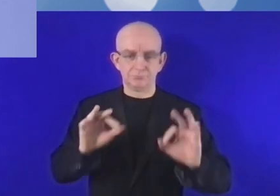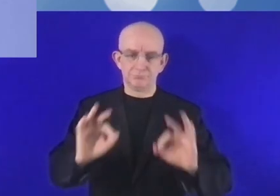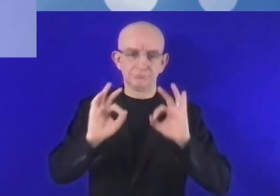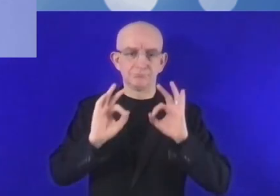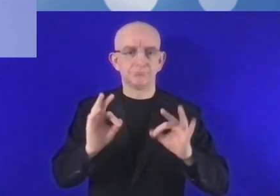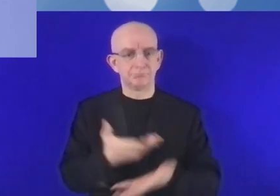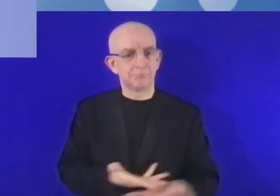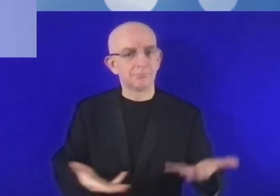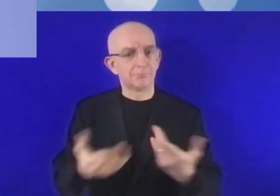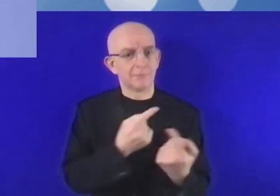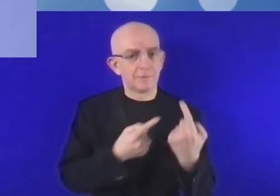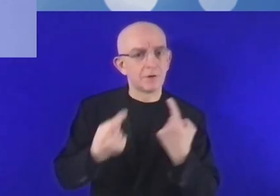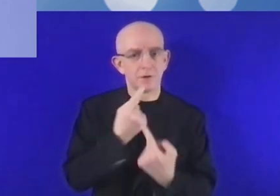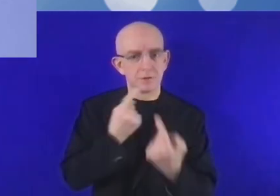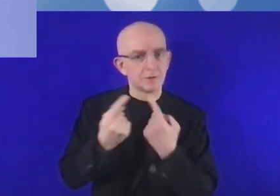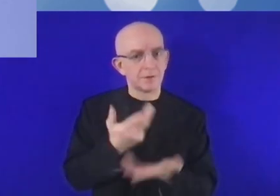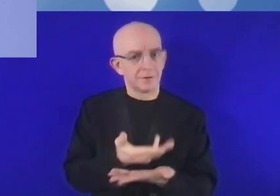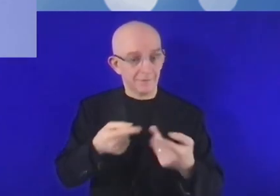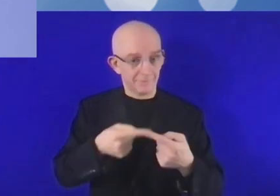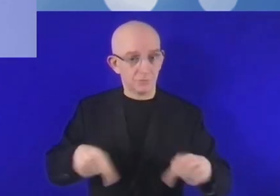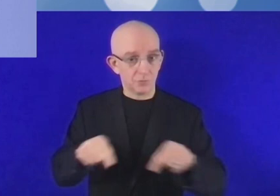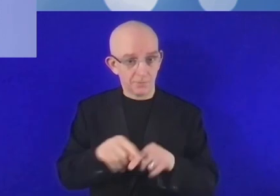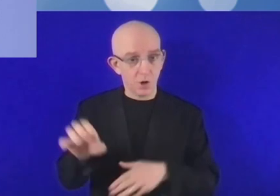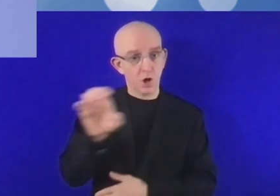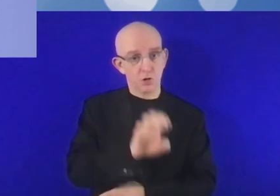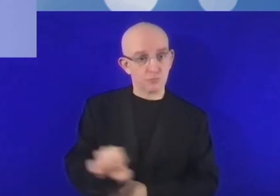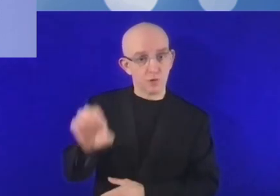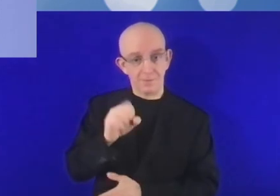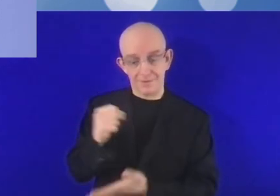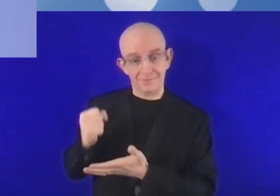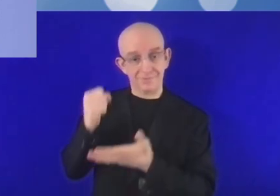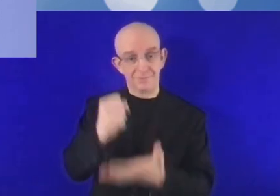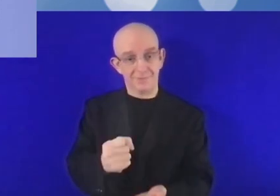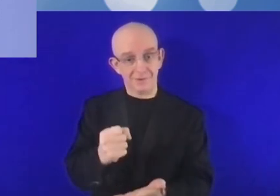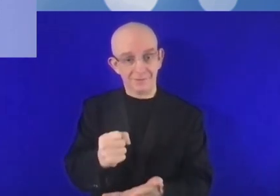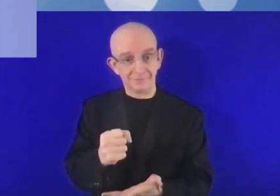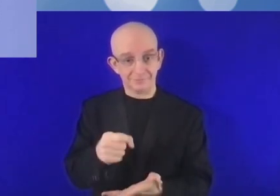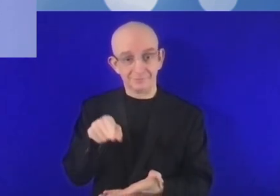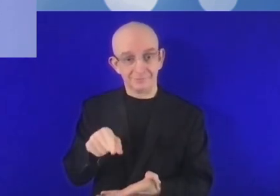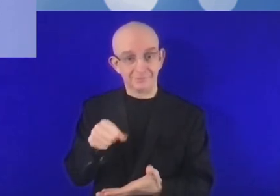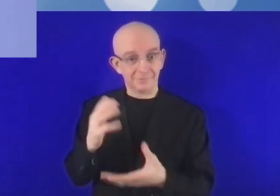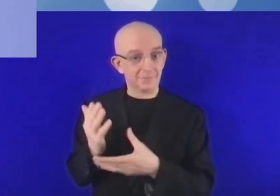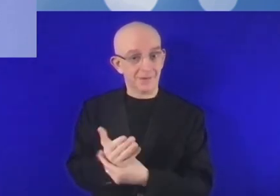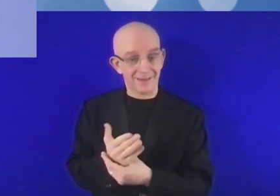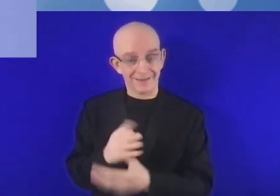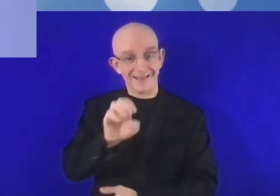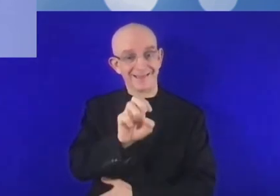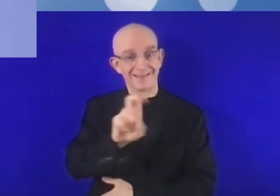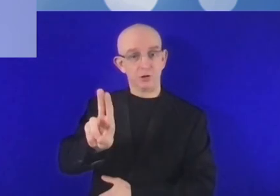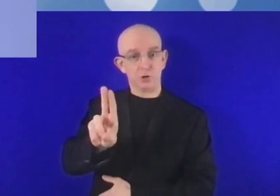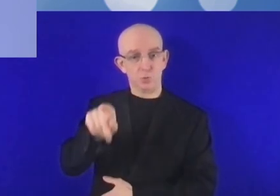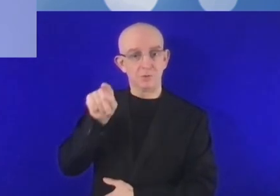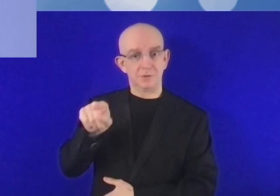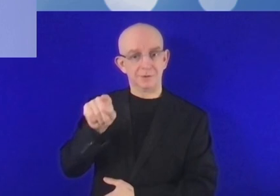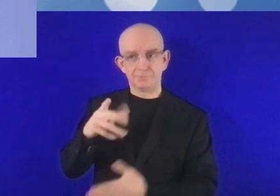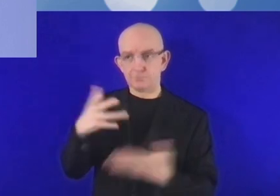devant un parterre aussi impressionnant. La Banque d'investissement européenne, le